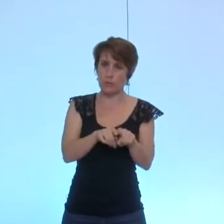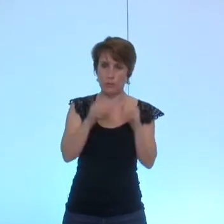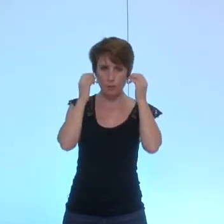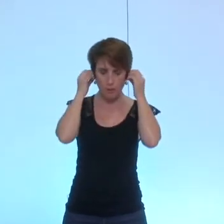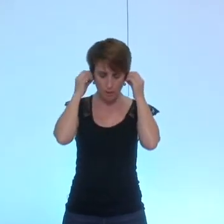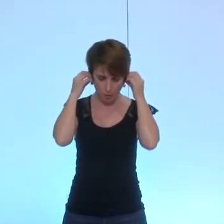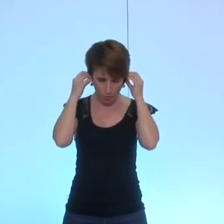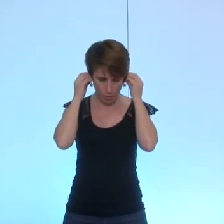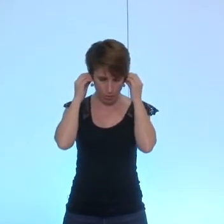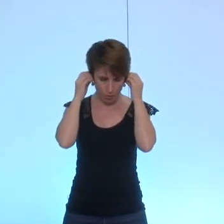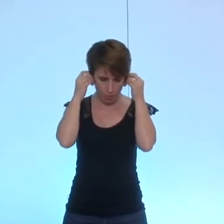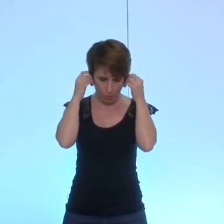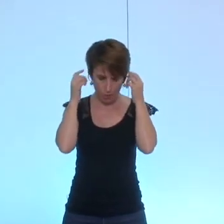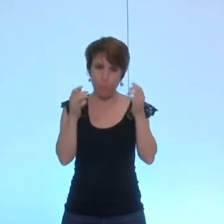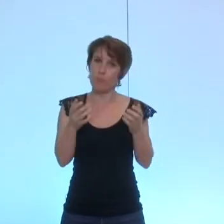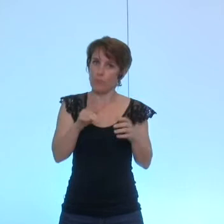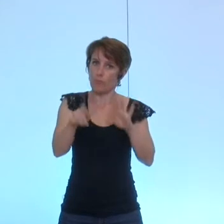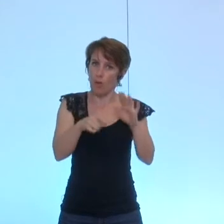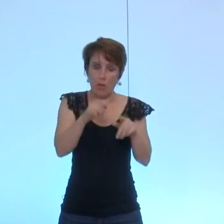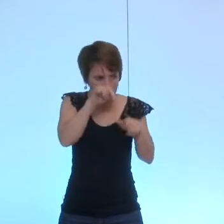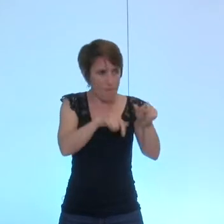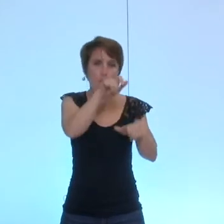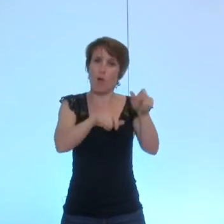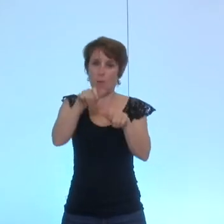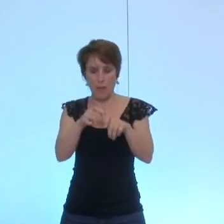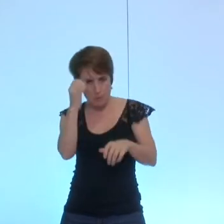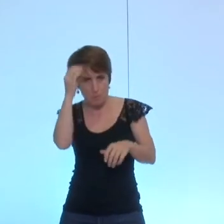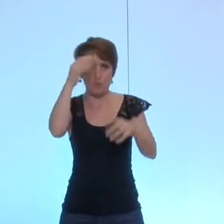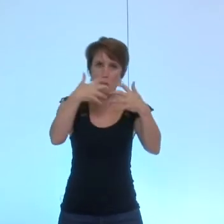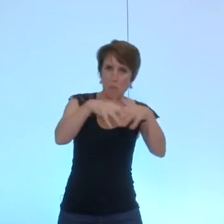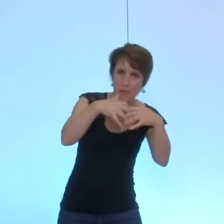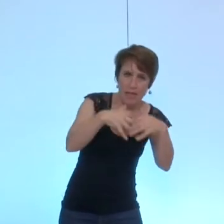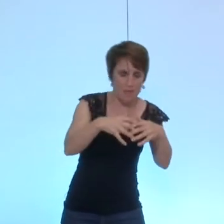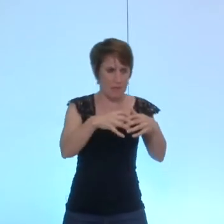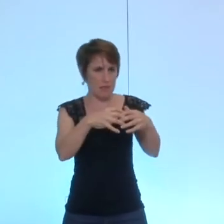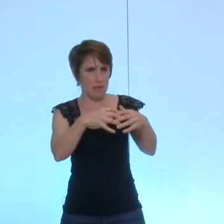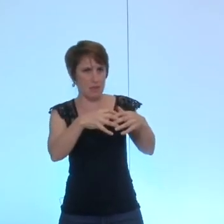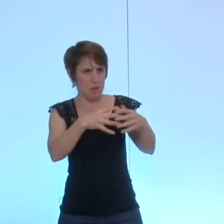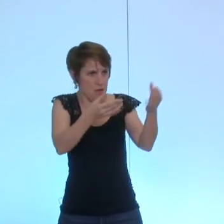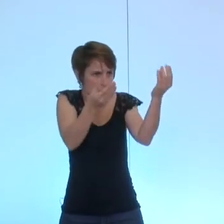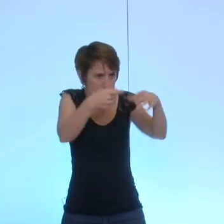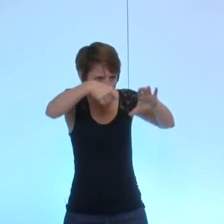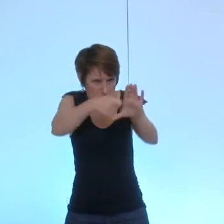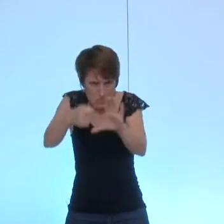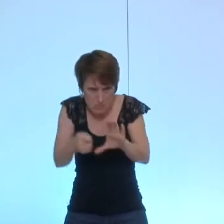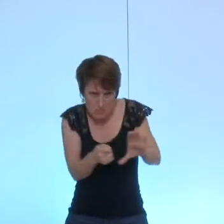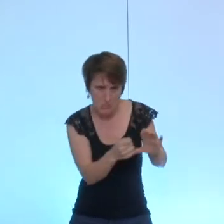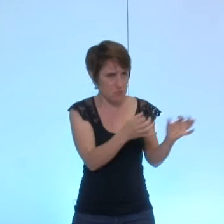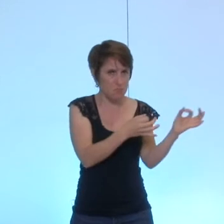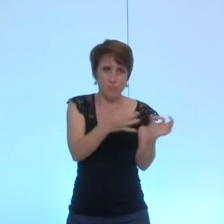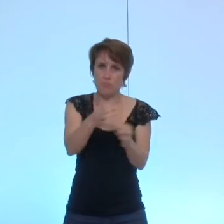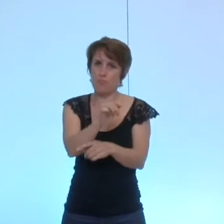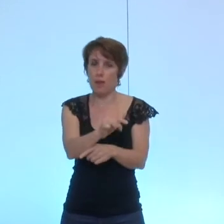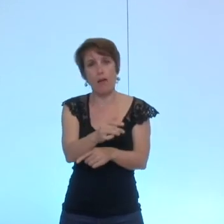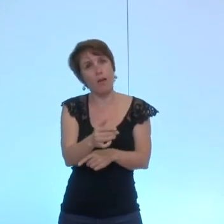des aptitudes notamment de mécaniciens et de techniciens pour être capables d'entretenir un matériel toujours plus complexe et il ne pas